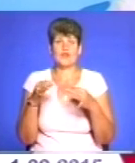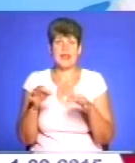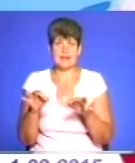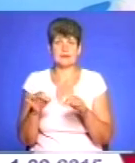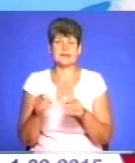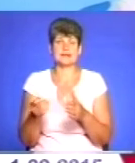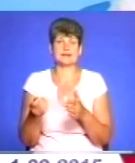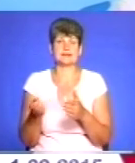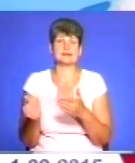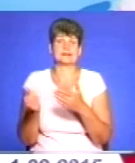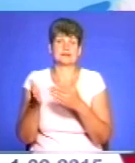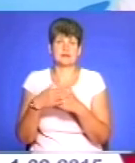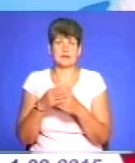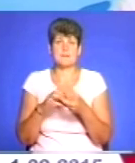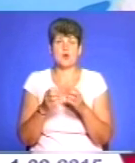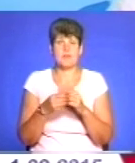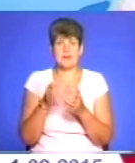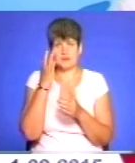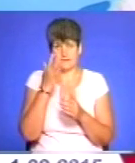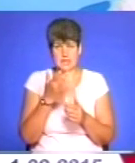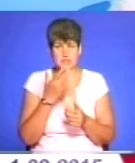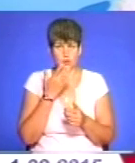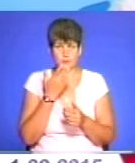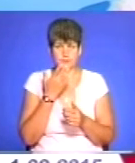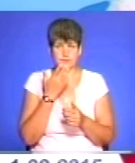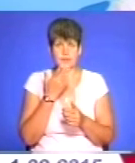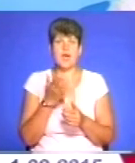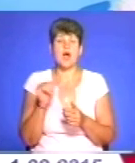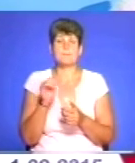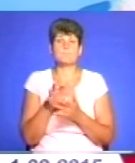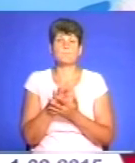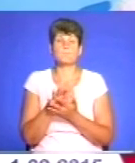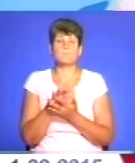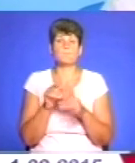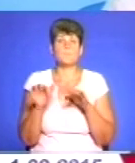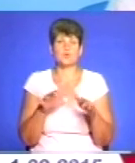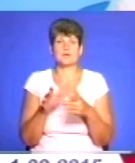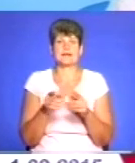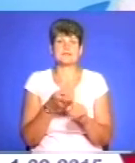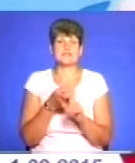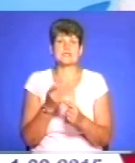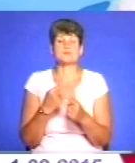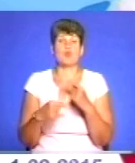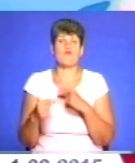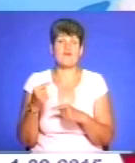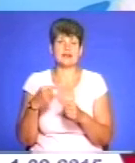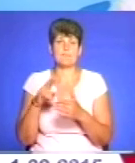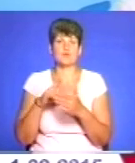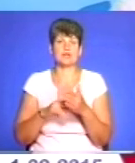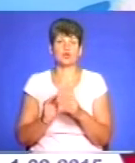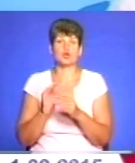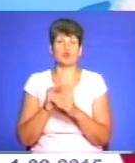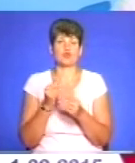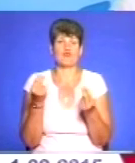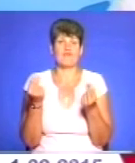ці проблеми влітку. А процедура, яка пов'язана з поверненням податку на додану